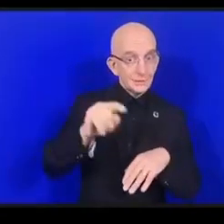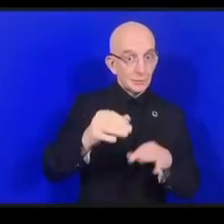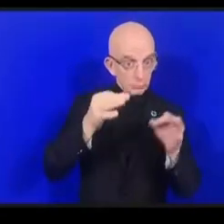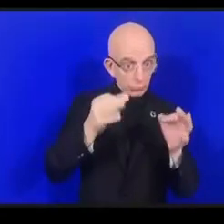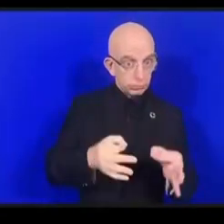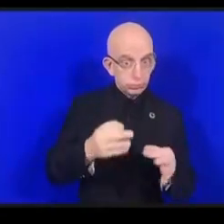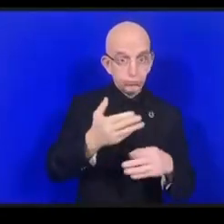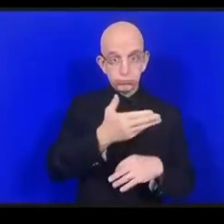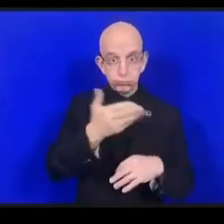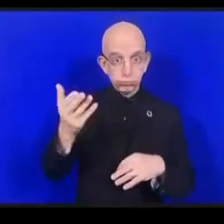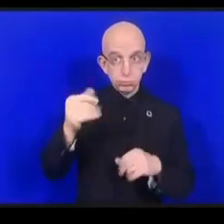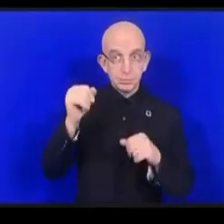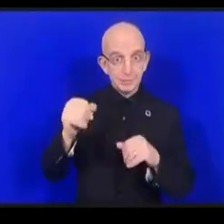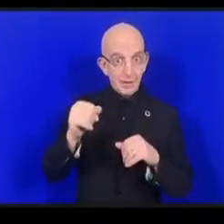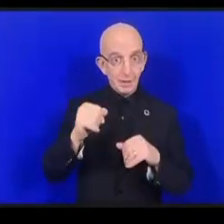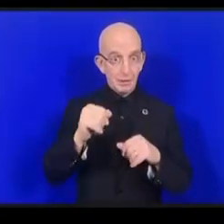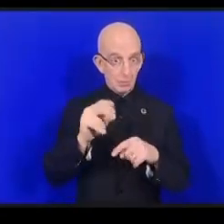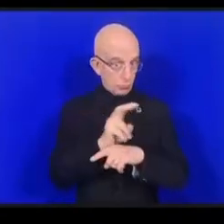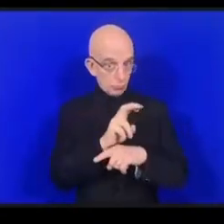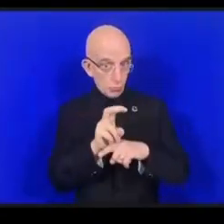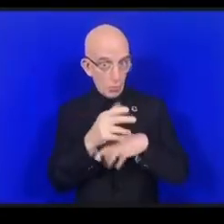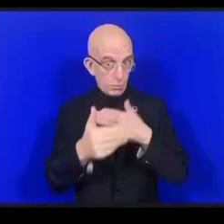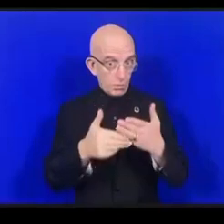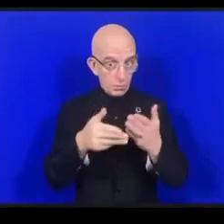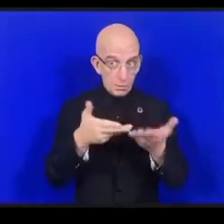النفاذ سيطرة ملائمة